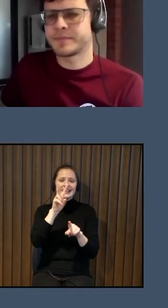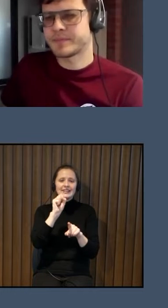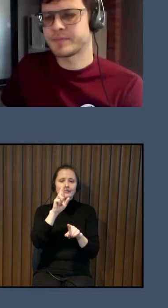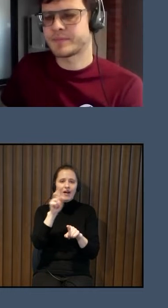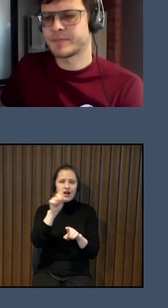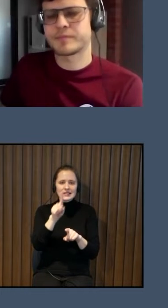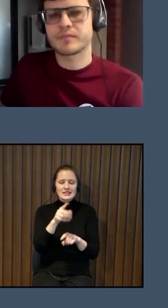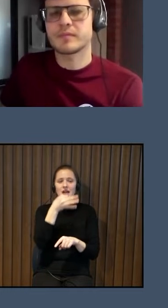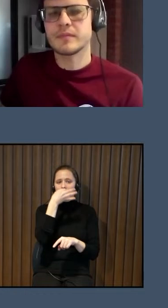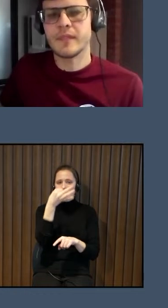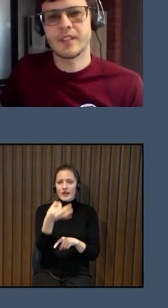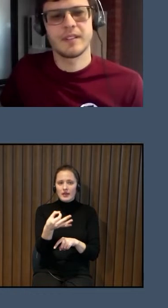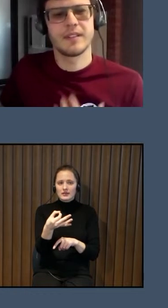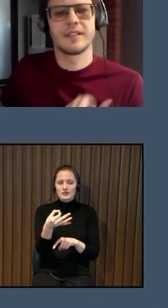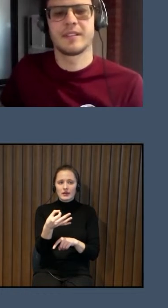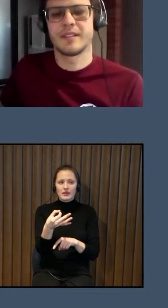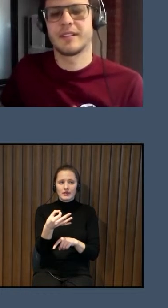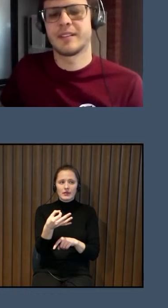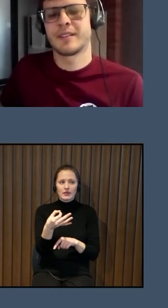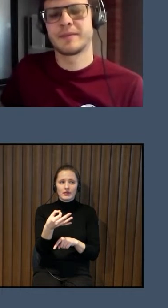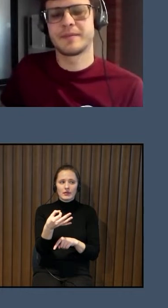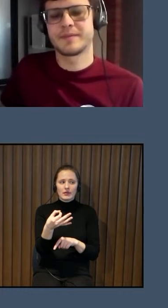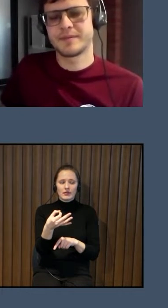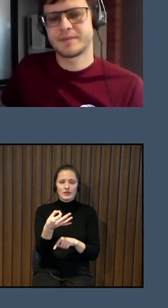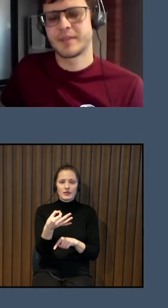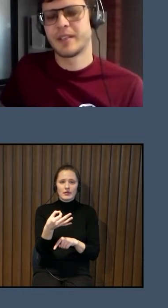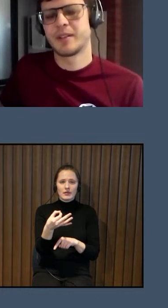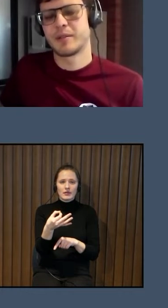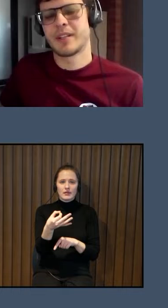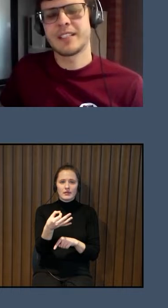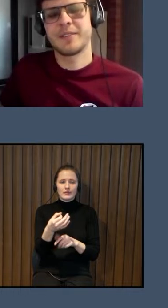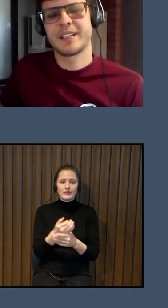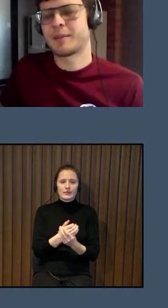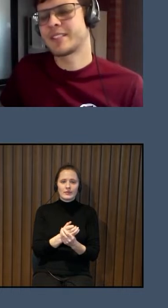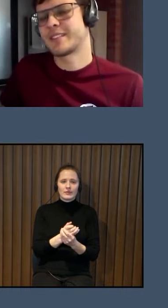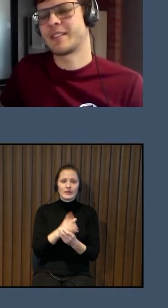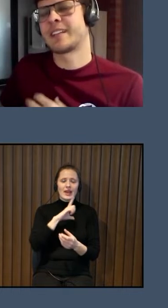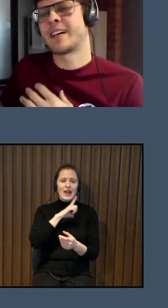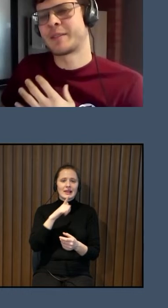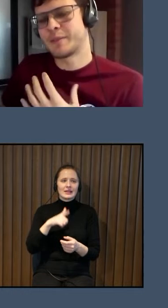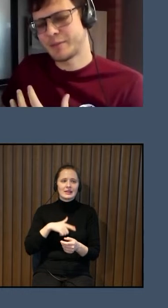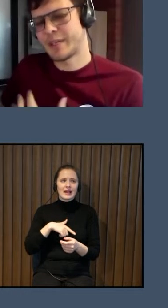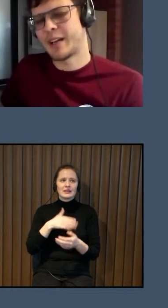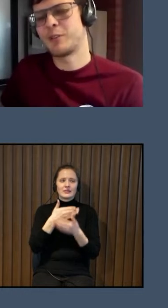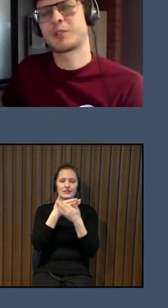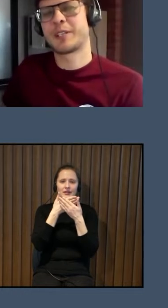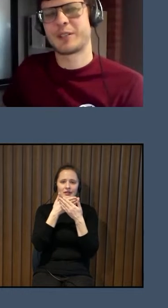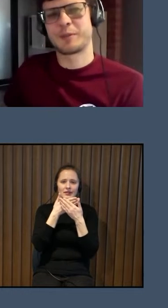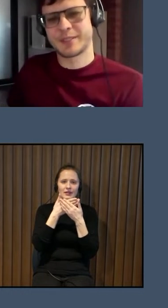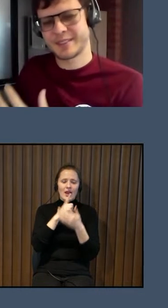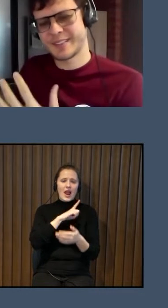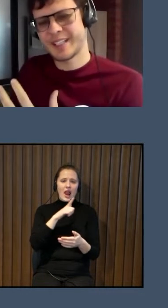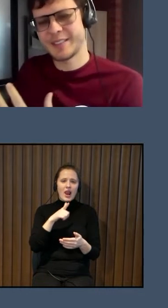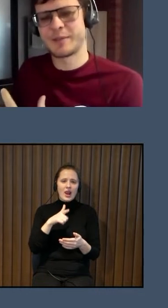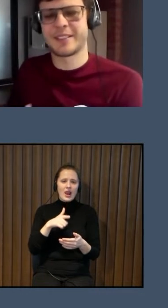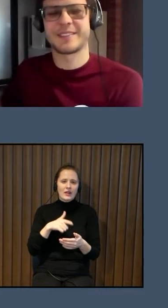Latvija nemaz tādā, nu, Austruma